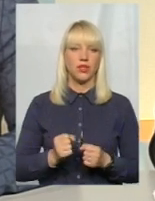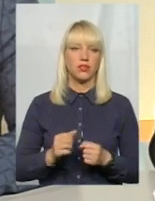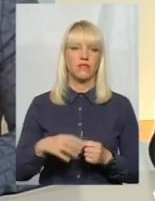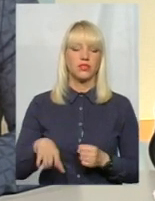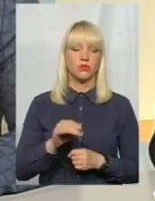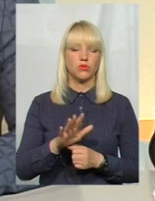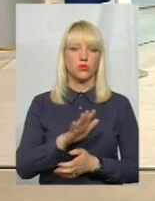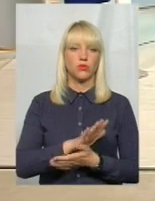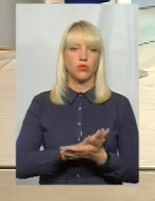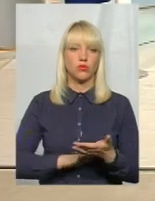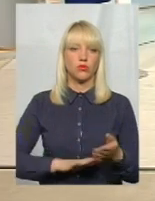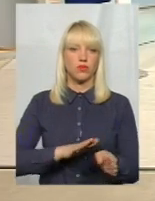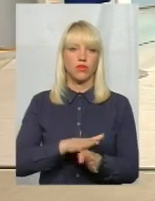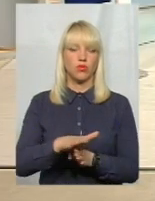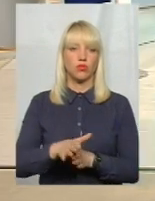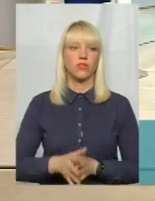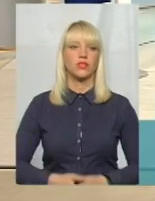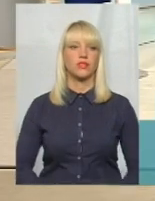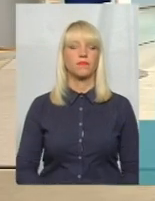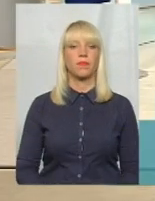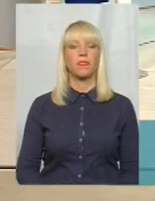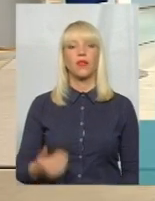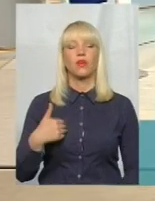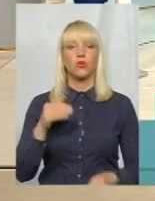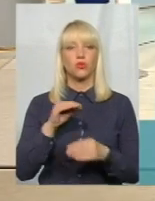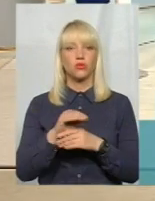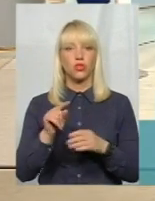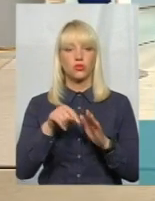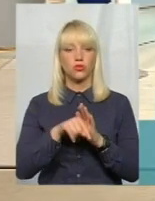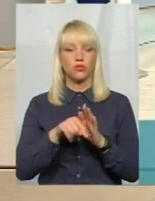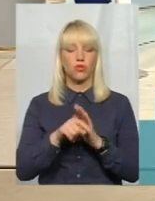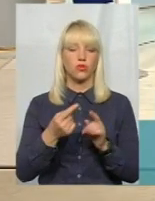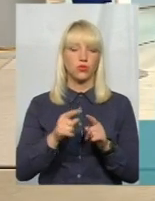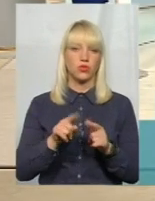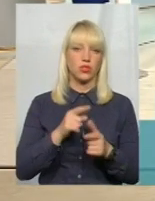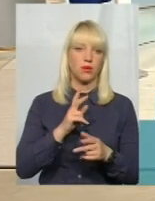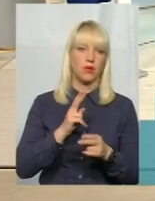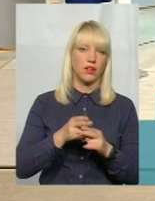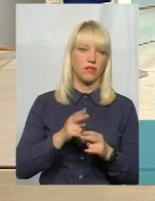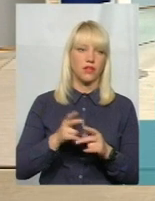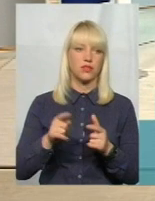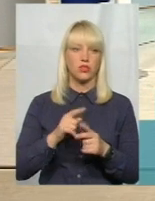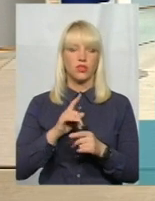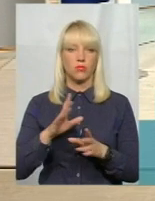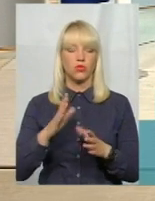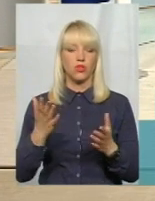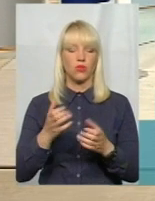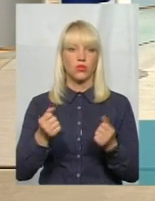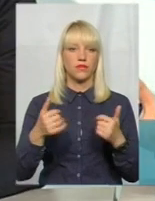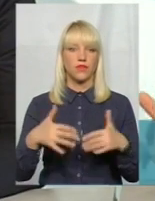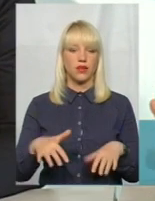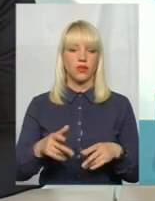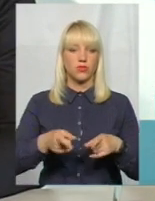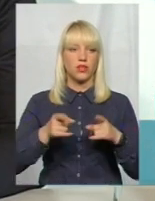продовжуватися, виконуватися. Я хочу додати стосовно того, чи нічого не переривається, чи це не буде такою епохальною втратою і так далі.